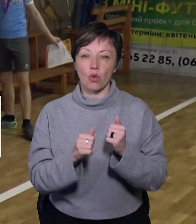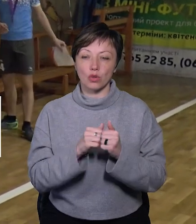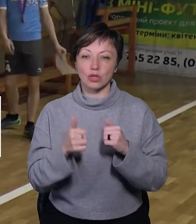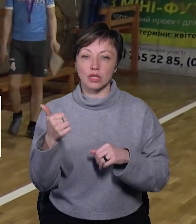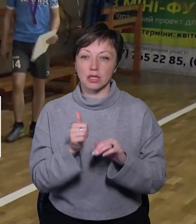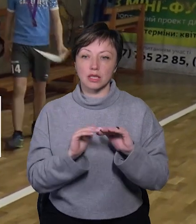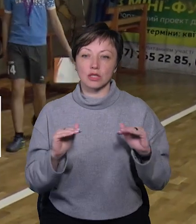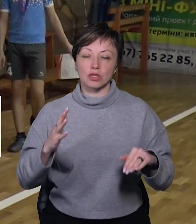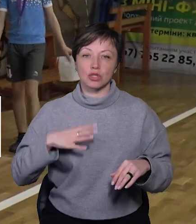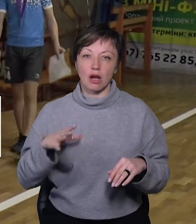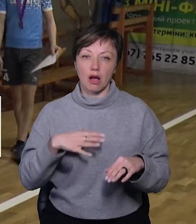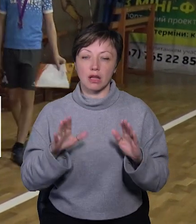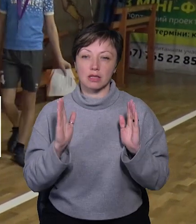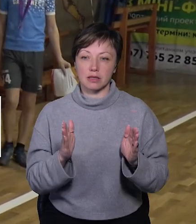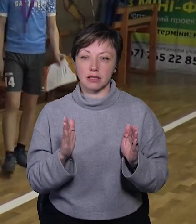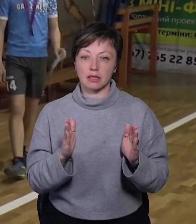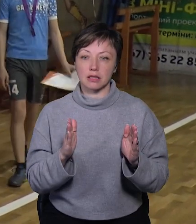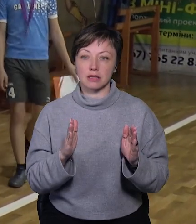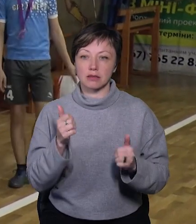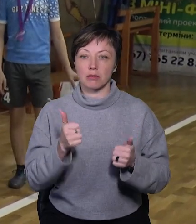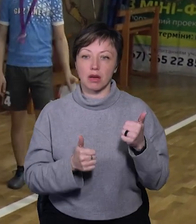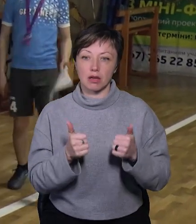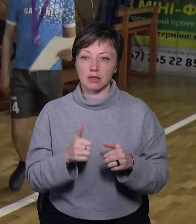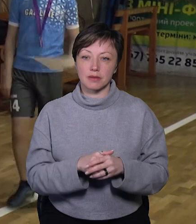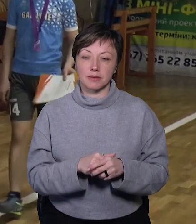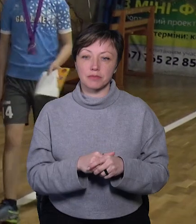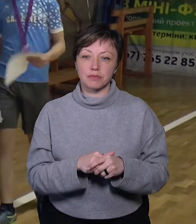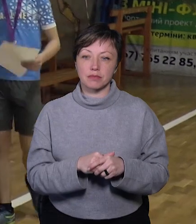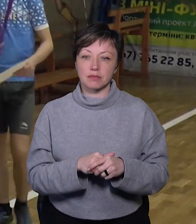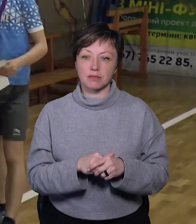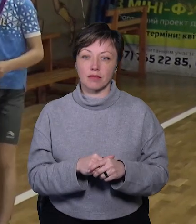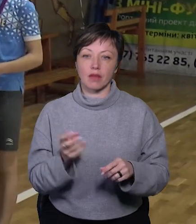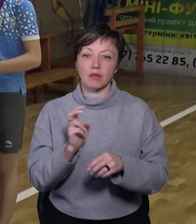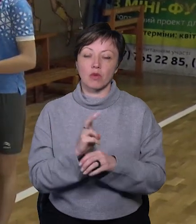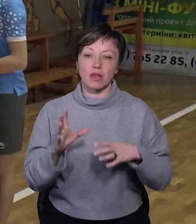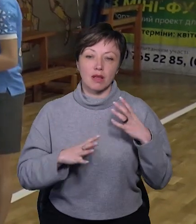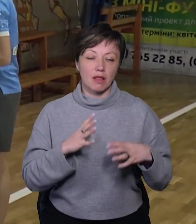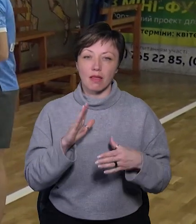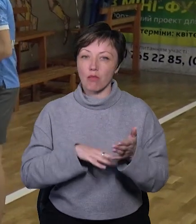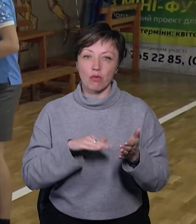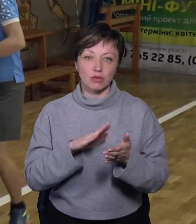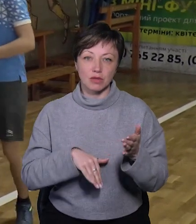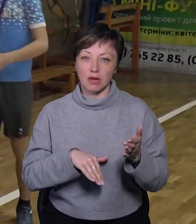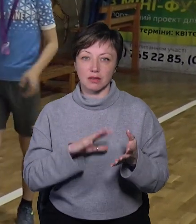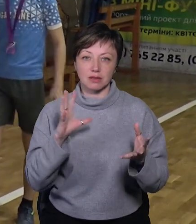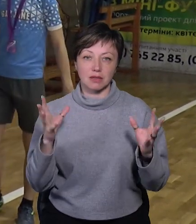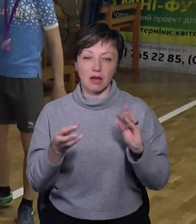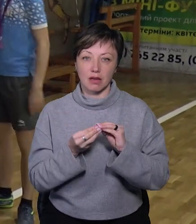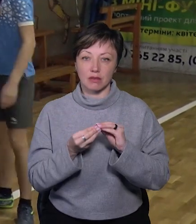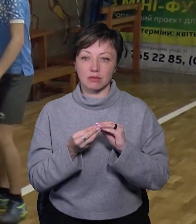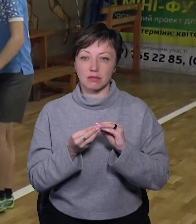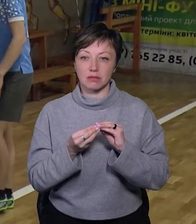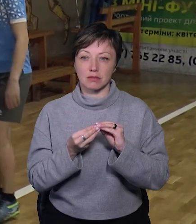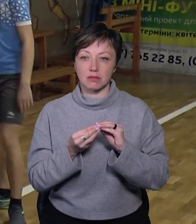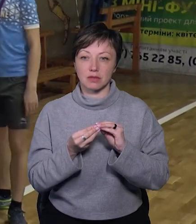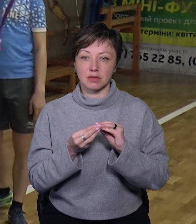тиждень дітки чекали тільки змагань. Приходили на тренування, не пропускали. В загальному їм